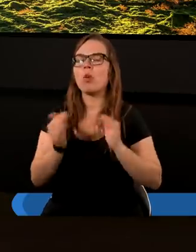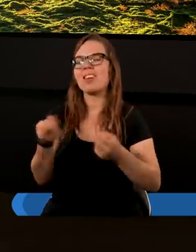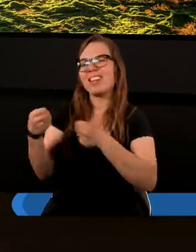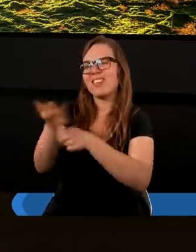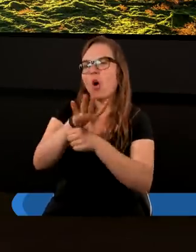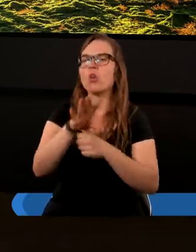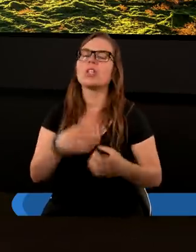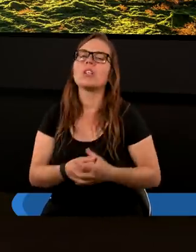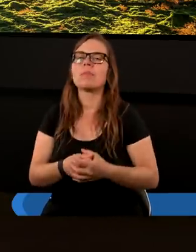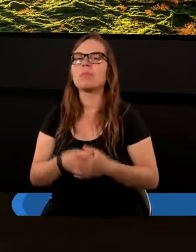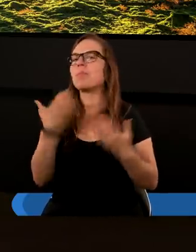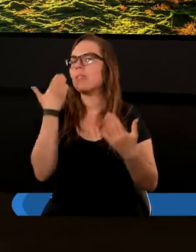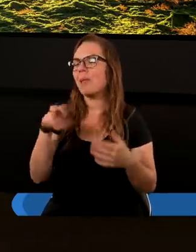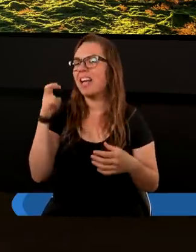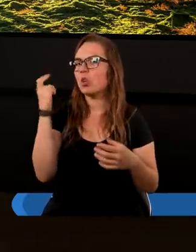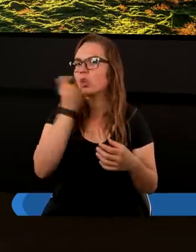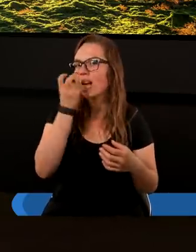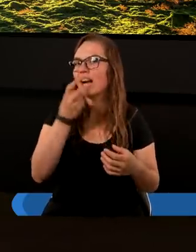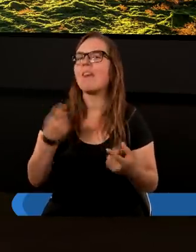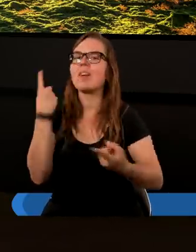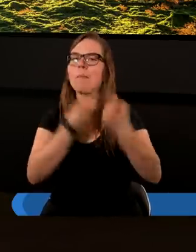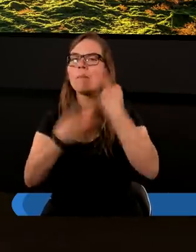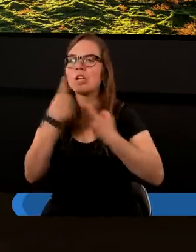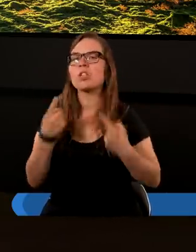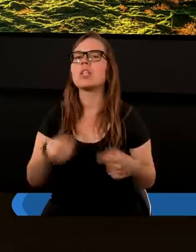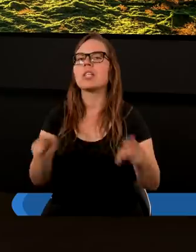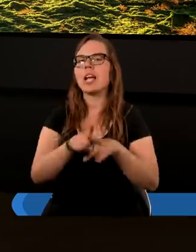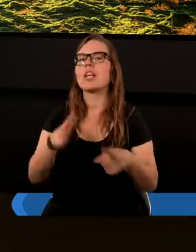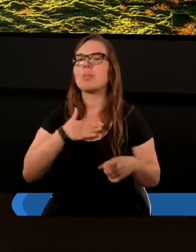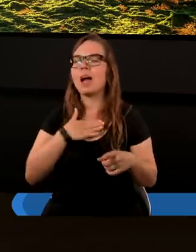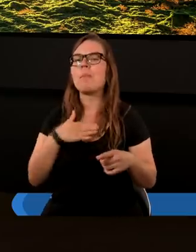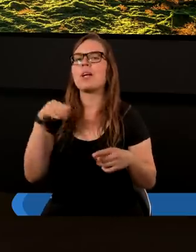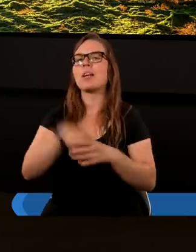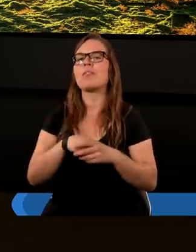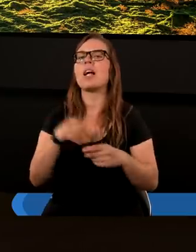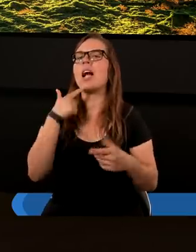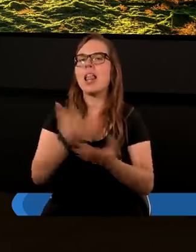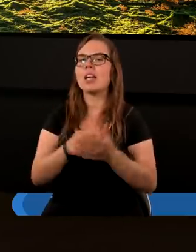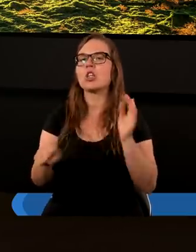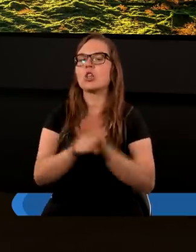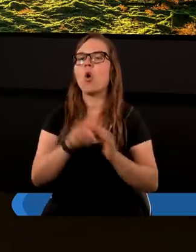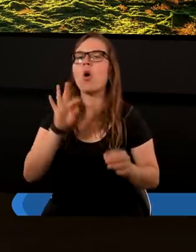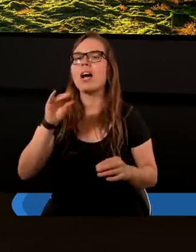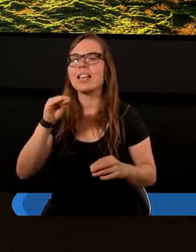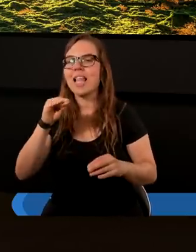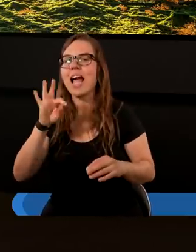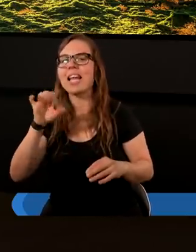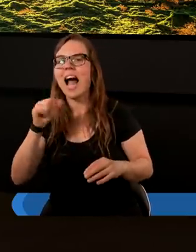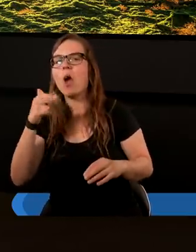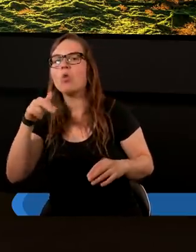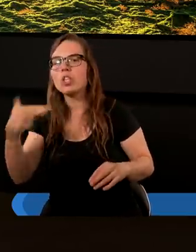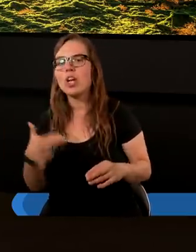zwodzić. Bardzo ciekawe myśli też mamy w liście do Tesaloniczan.